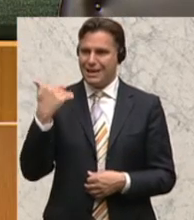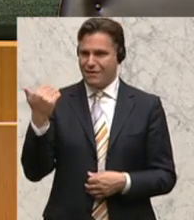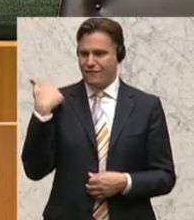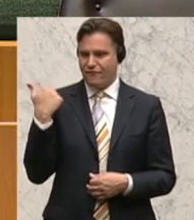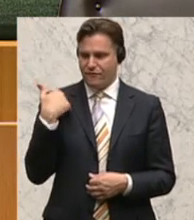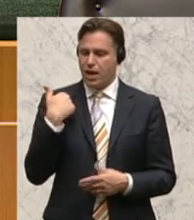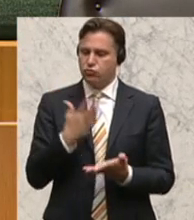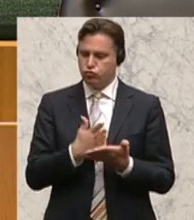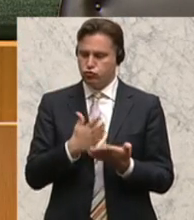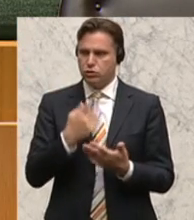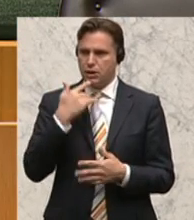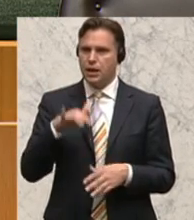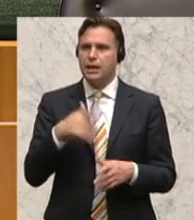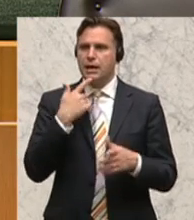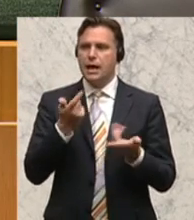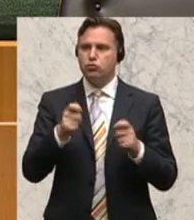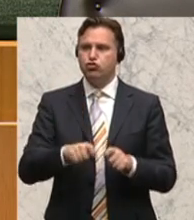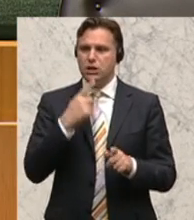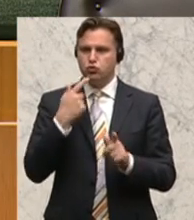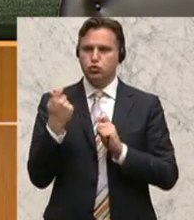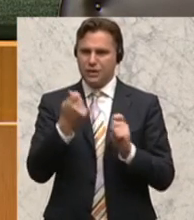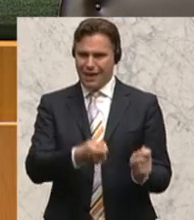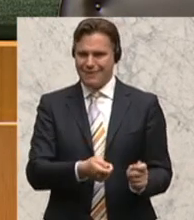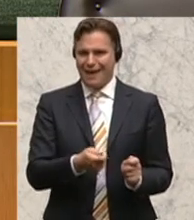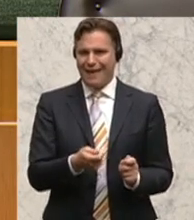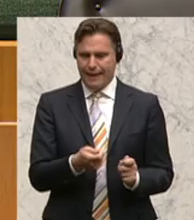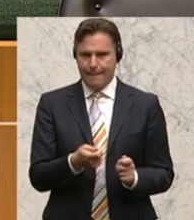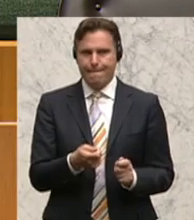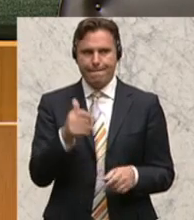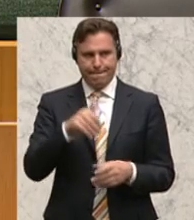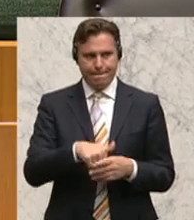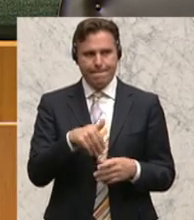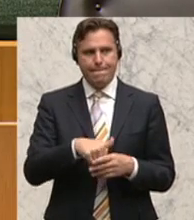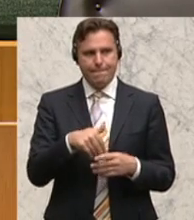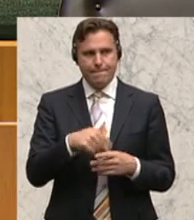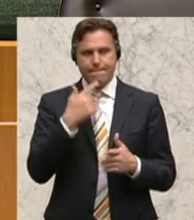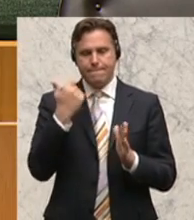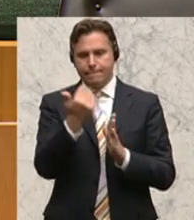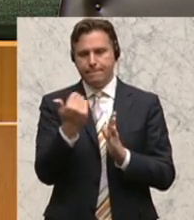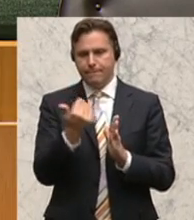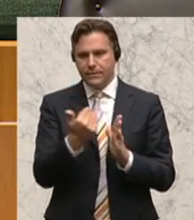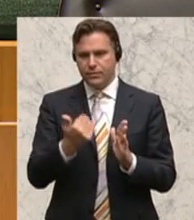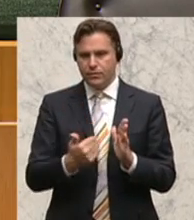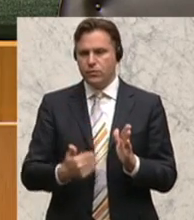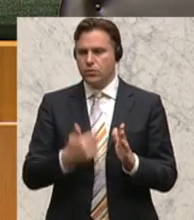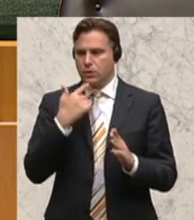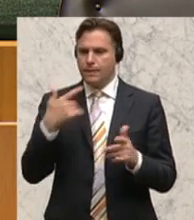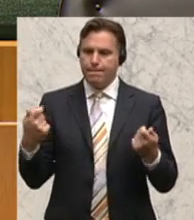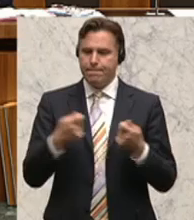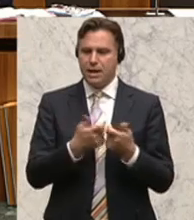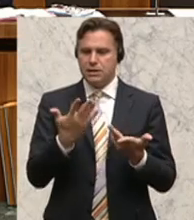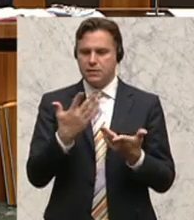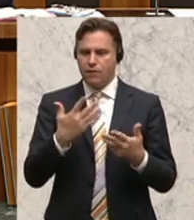dass Entschließungsanträge zu den jeweiligen Untergliederungen einzubringen sind.